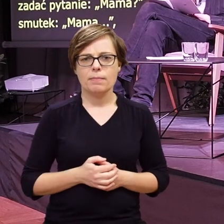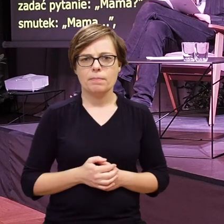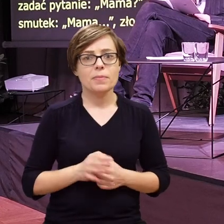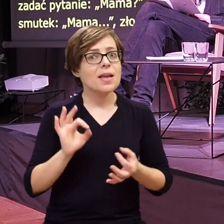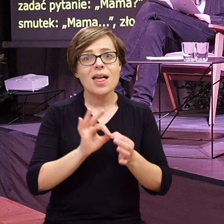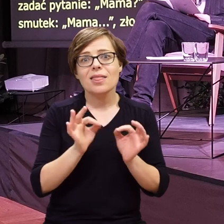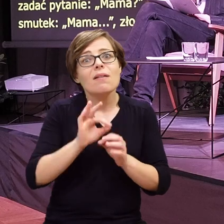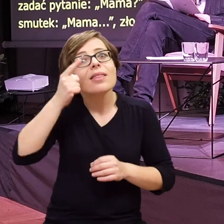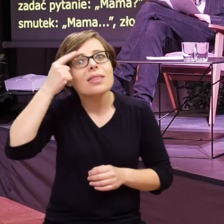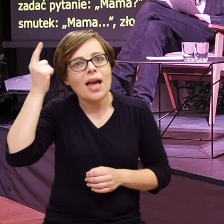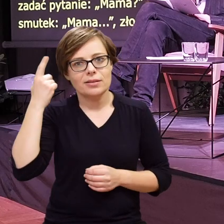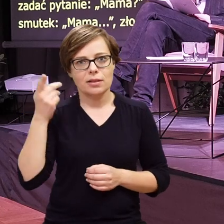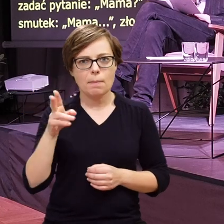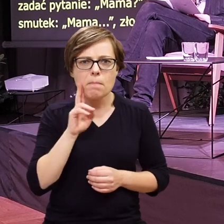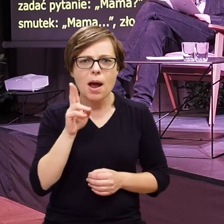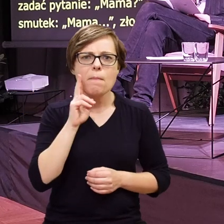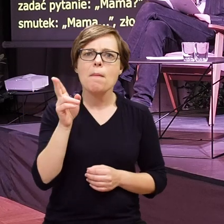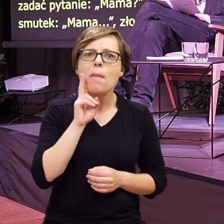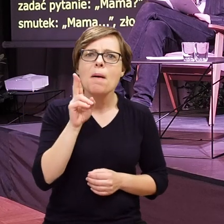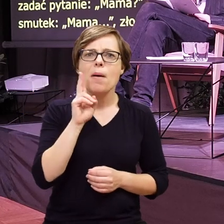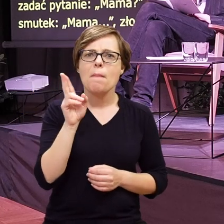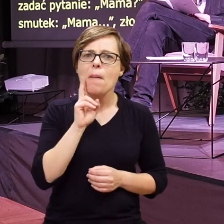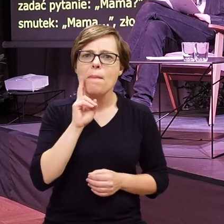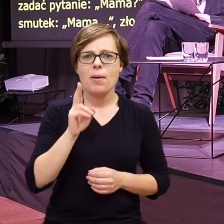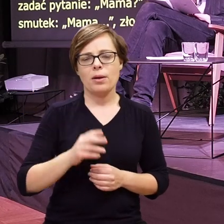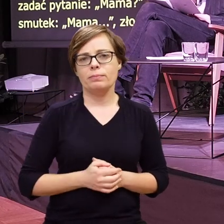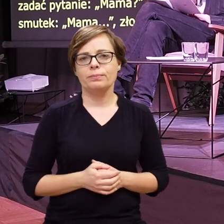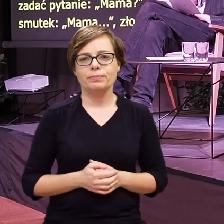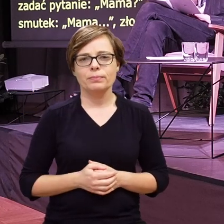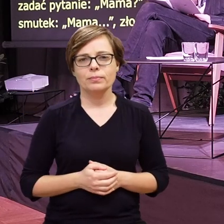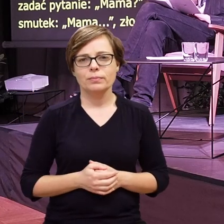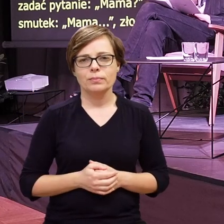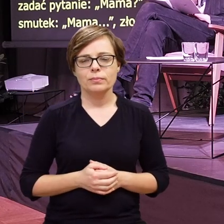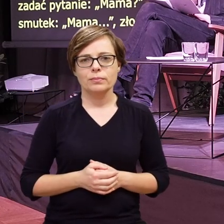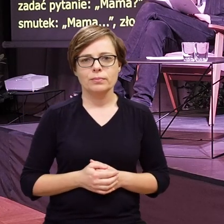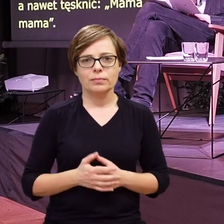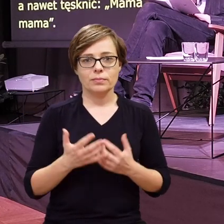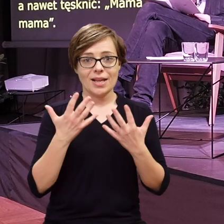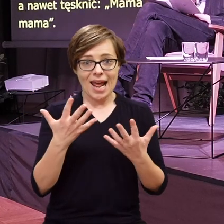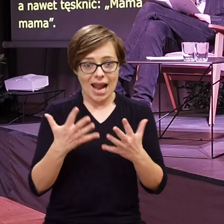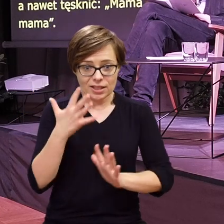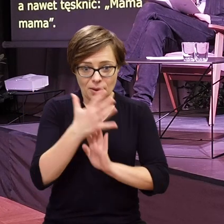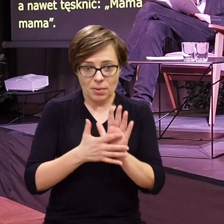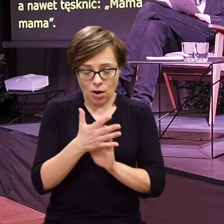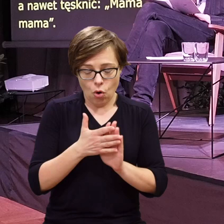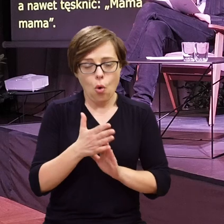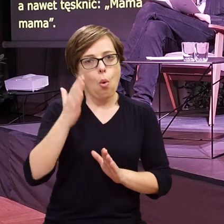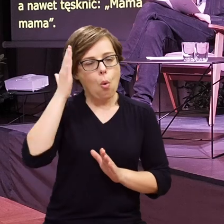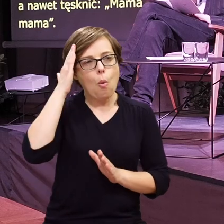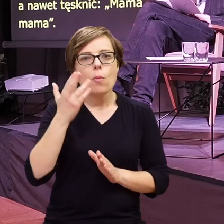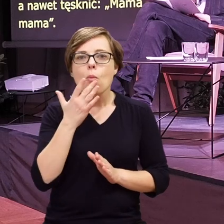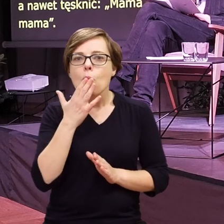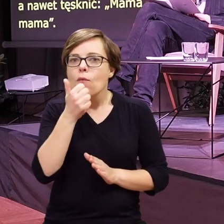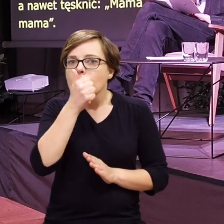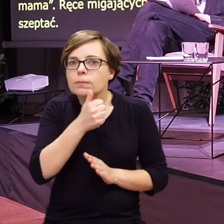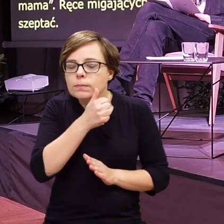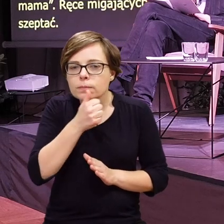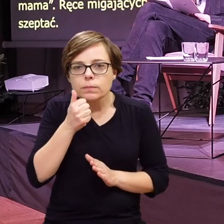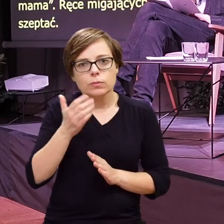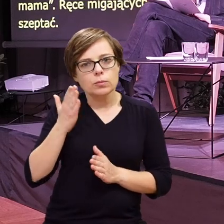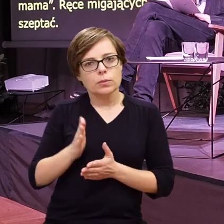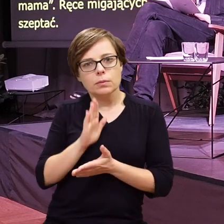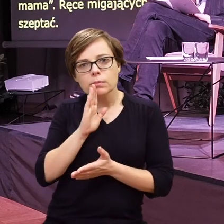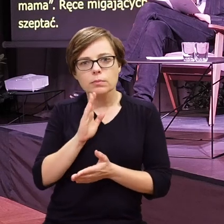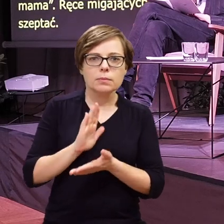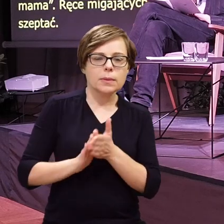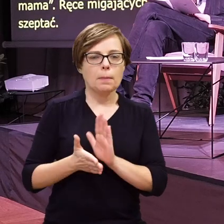Mama. Nawet tęsknić. Mama, mama, mama. Ręce migających mogą szeptać. Poruszają